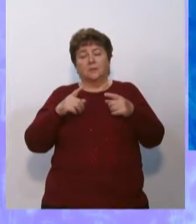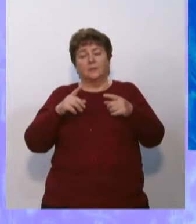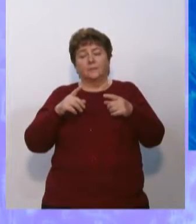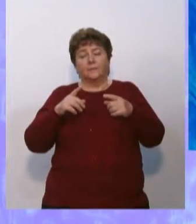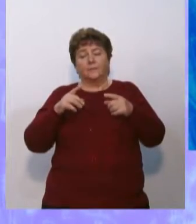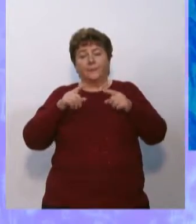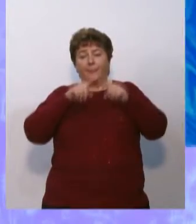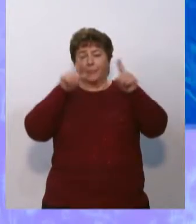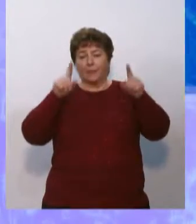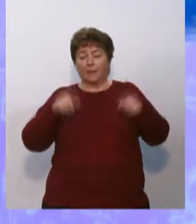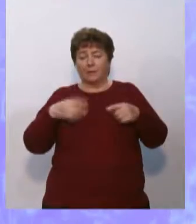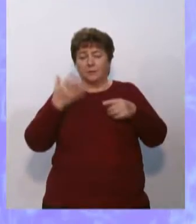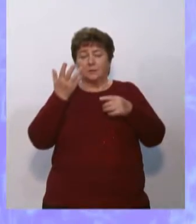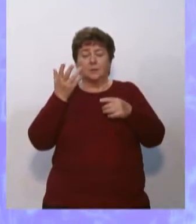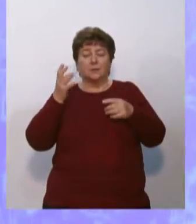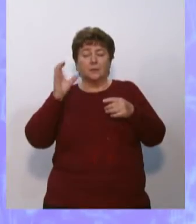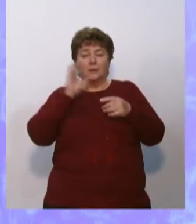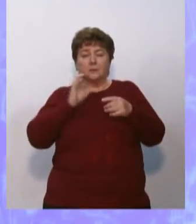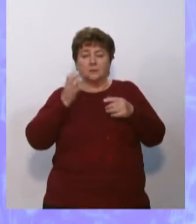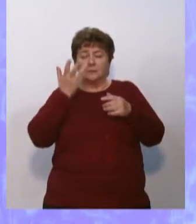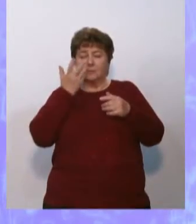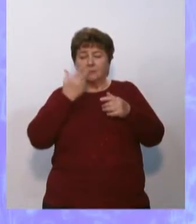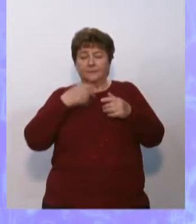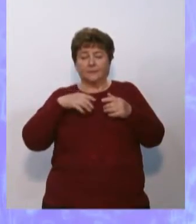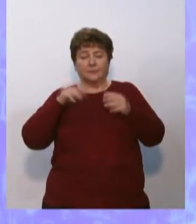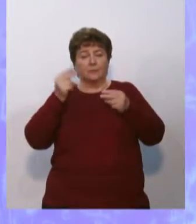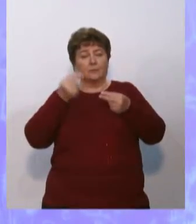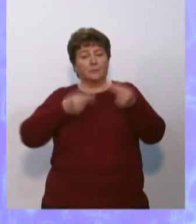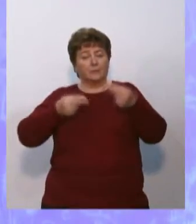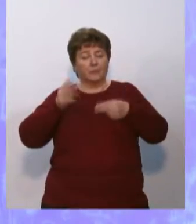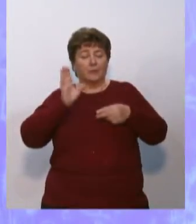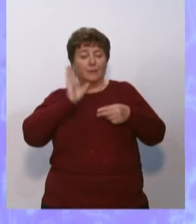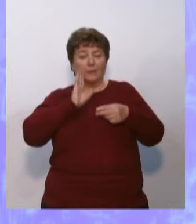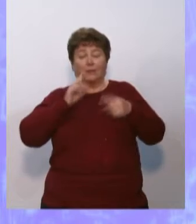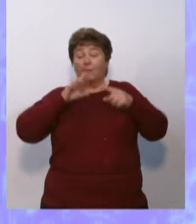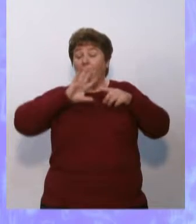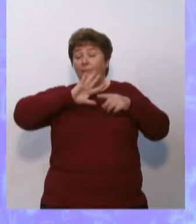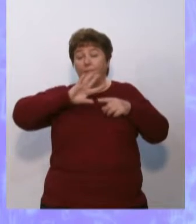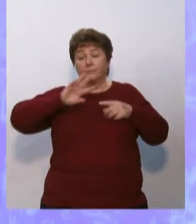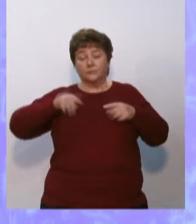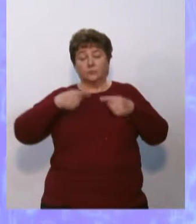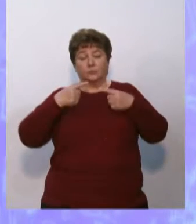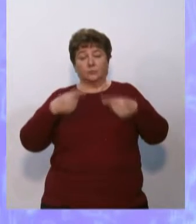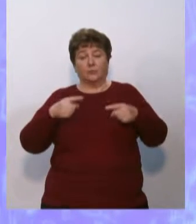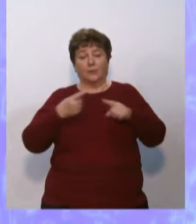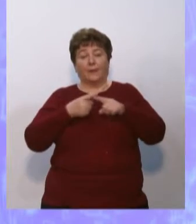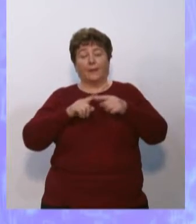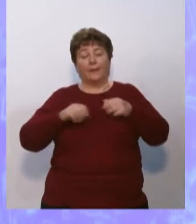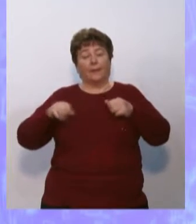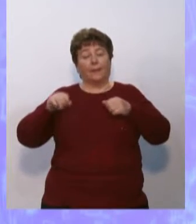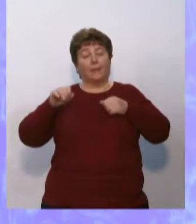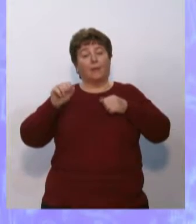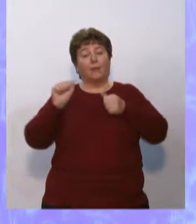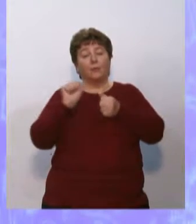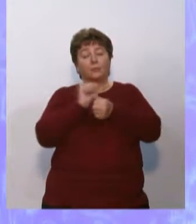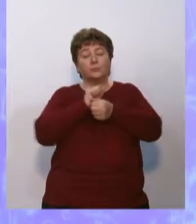карте синим цветом показана вода, а все остальное – это суша.